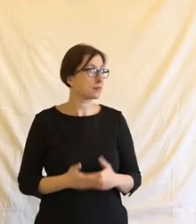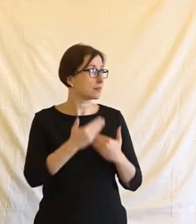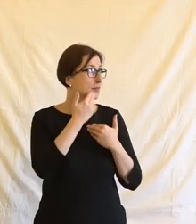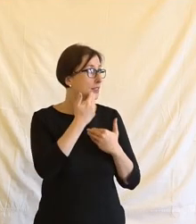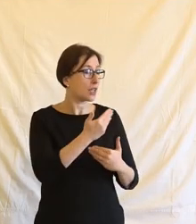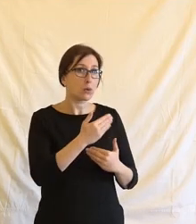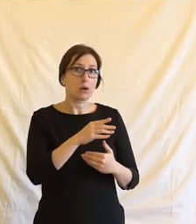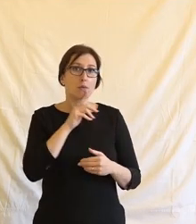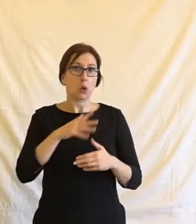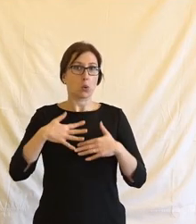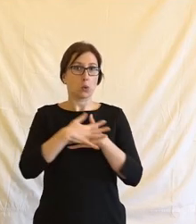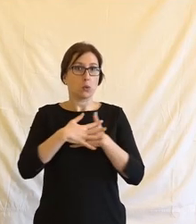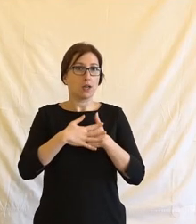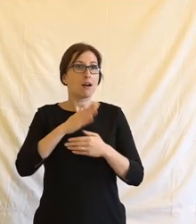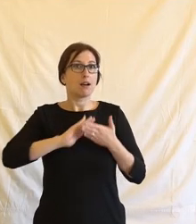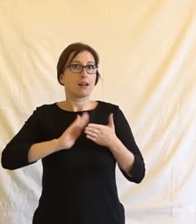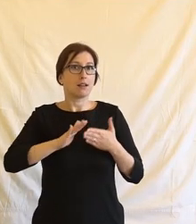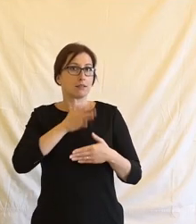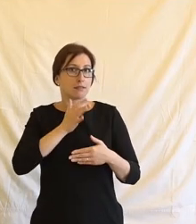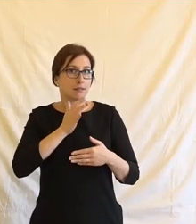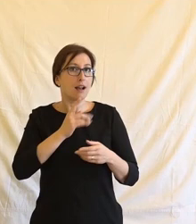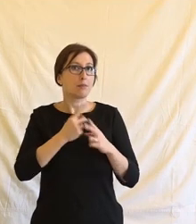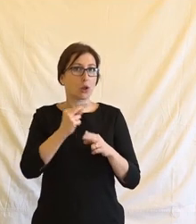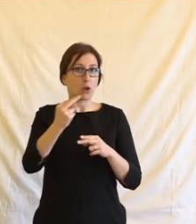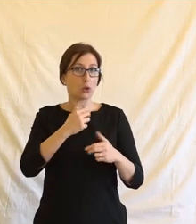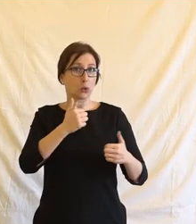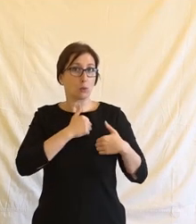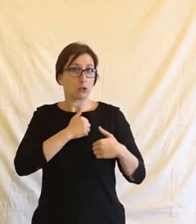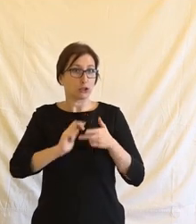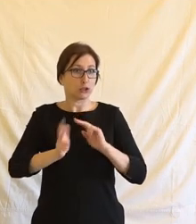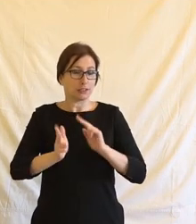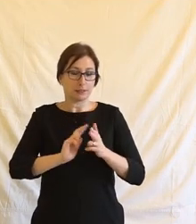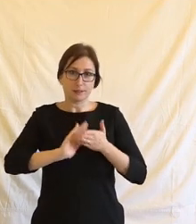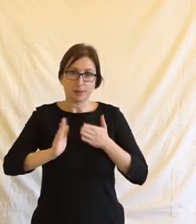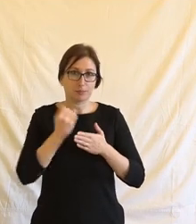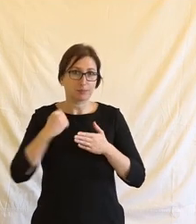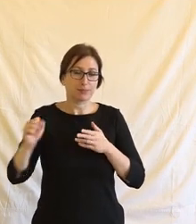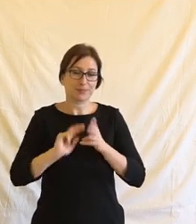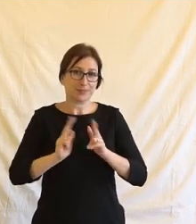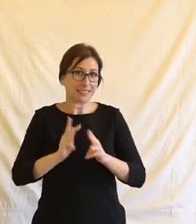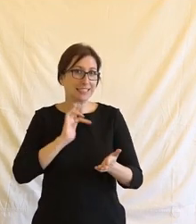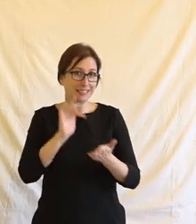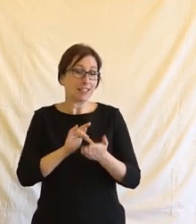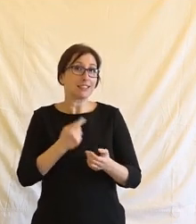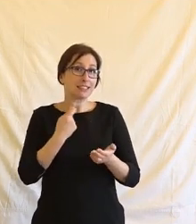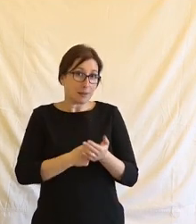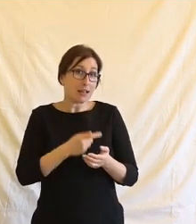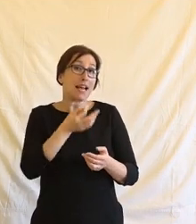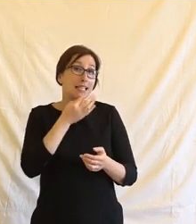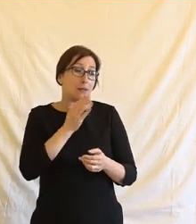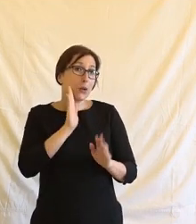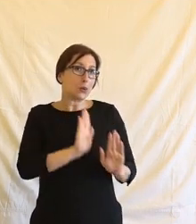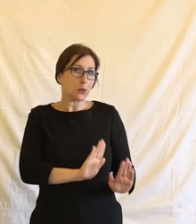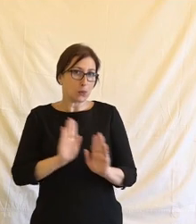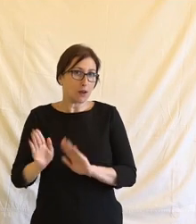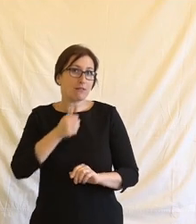Moniko. Byla jsem trošku ze stresu, jak jste rychle mluvila a já sledovala naše tlumočníky znakového jazyka, jak to stíhají. Takže když tak,